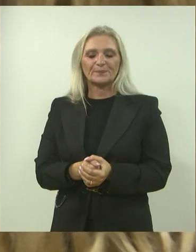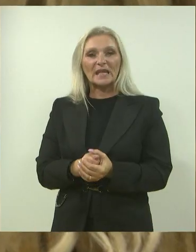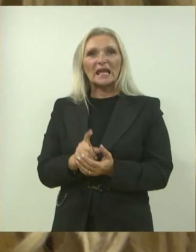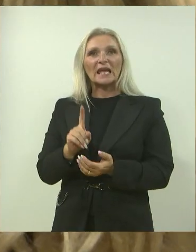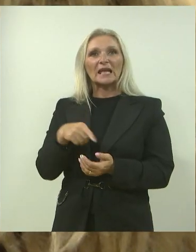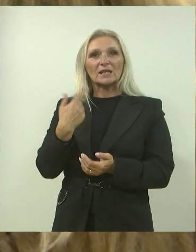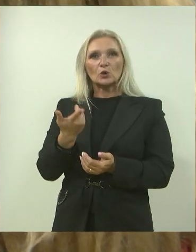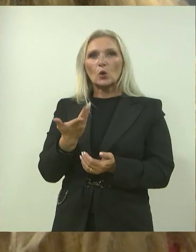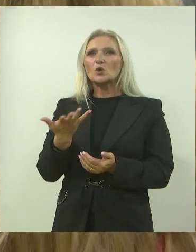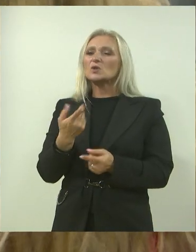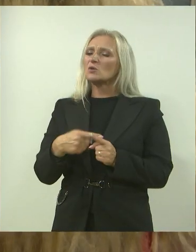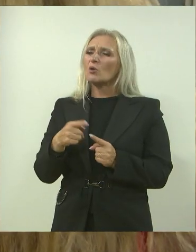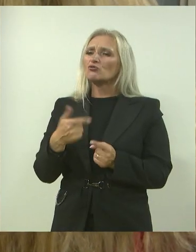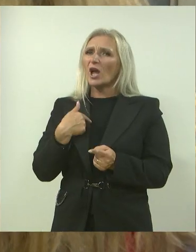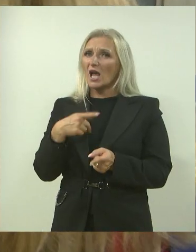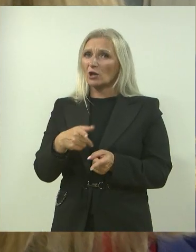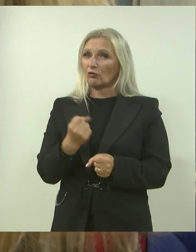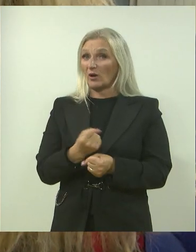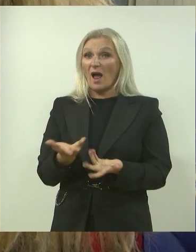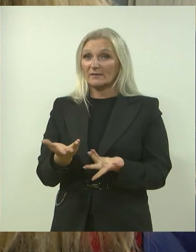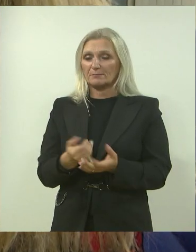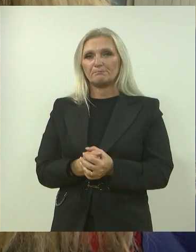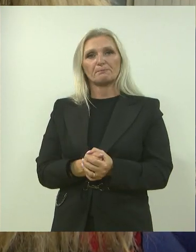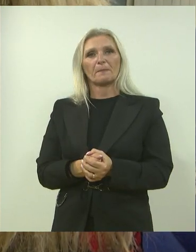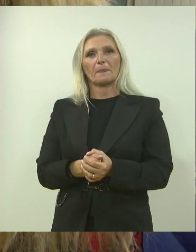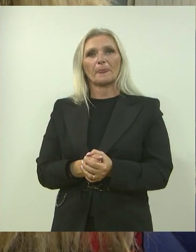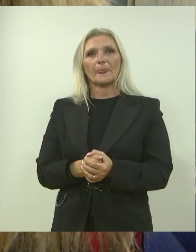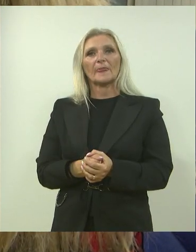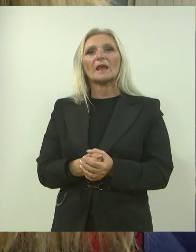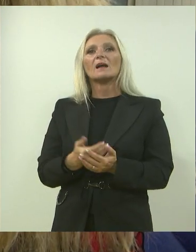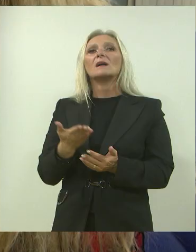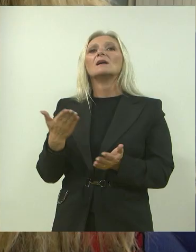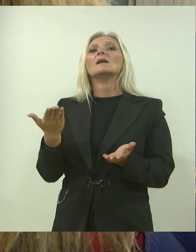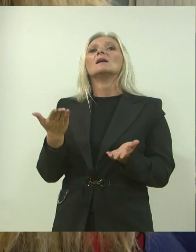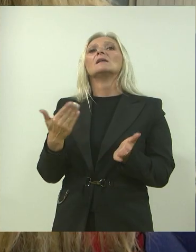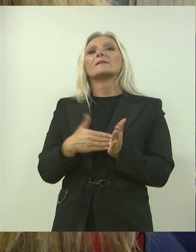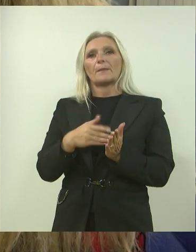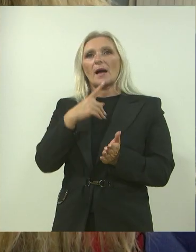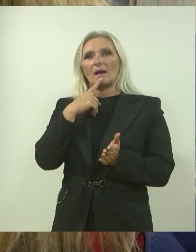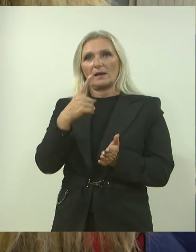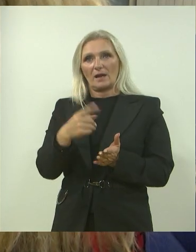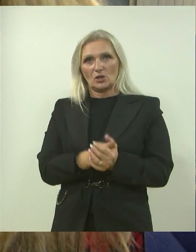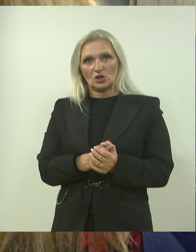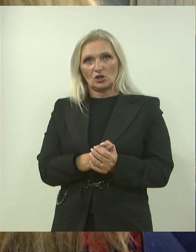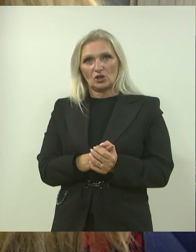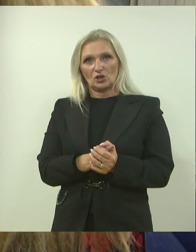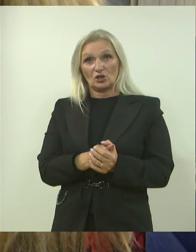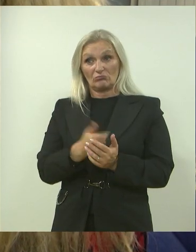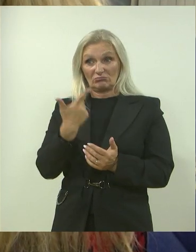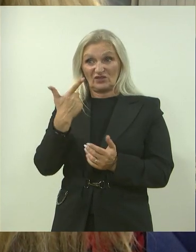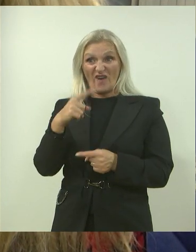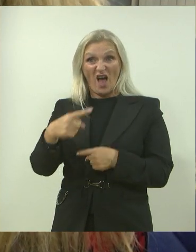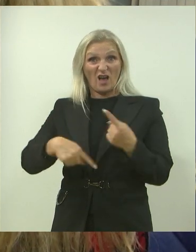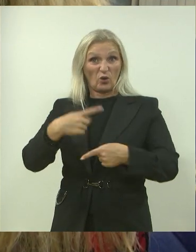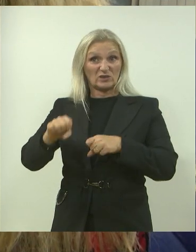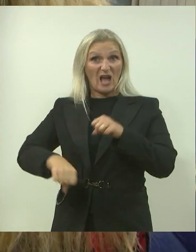činjenice zbog čega to radiš. Apsolutno. Ono što također treba spomenuti, dakle, na dvaste kotača,